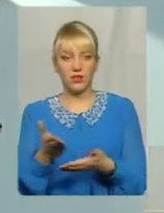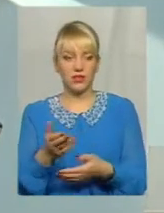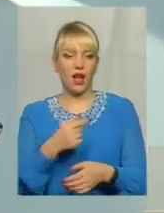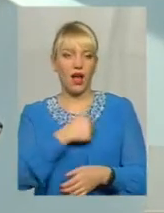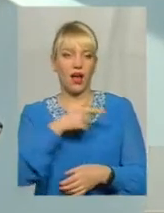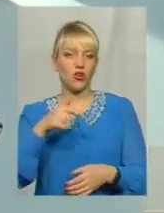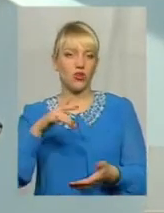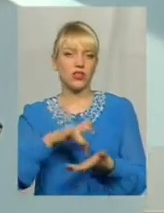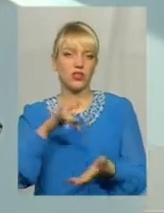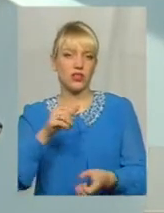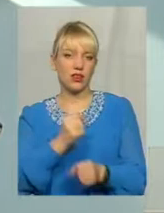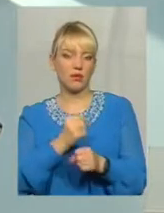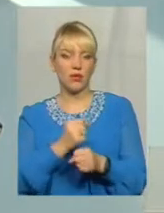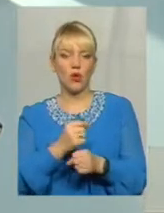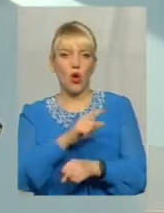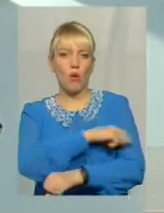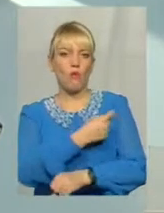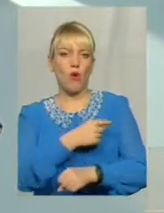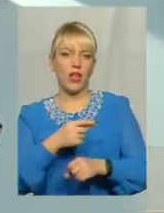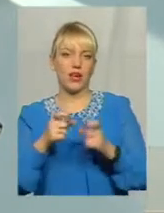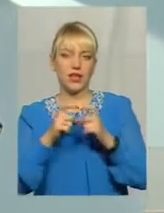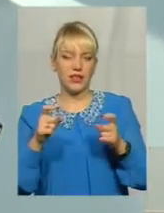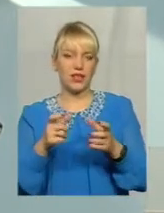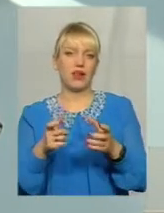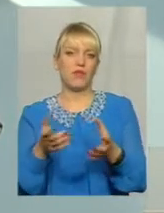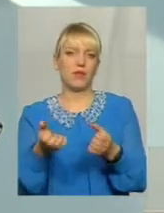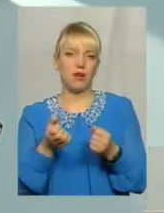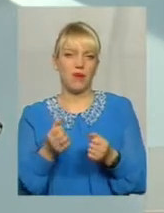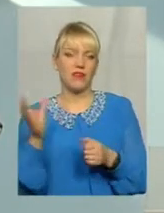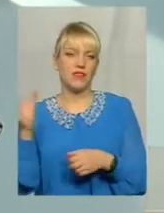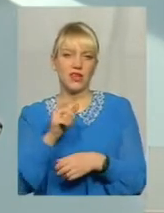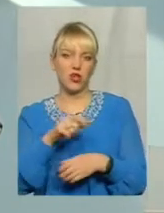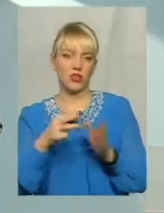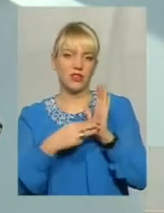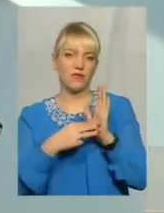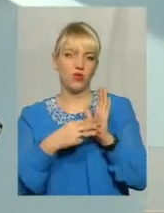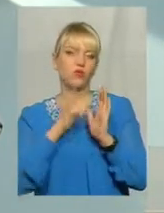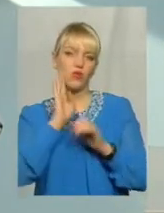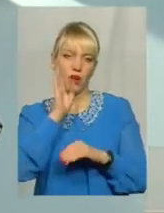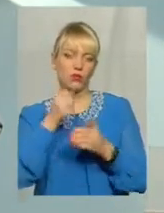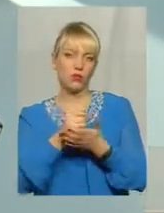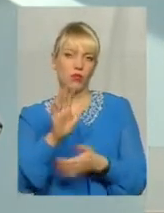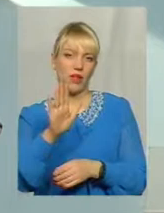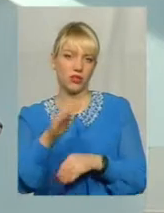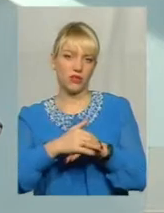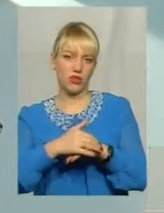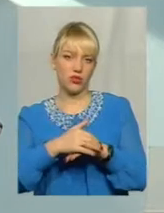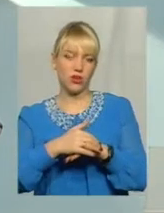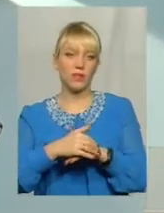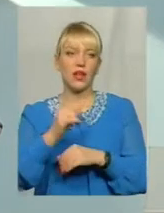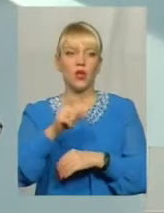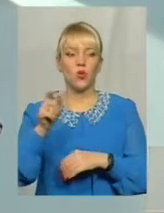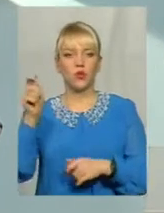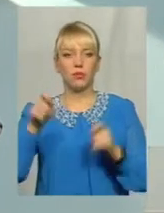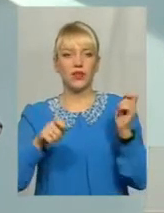центр працює поліклініка, приймає всіх жителів області. З 8-ї години ранку до 5-ї години вечора люди